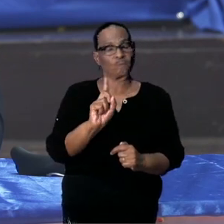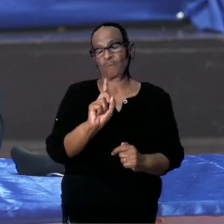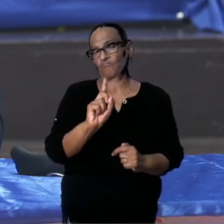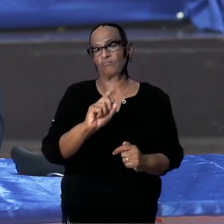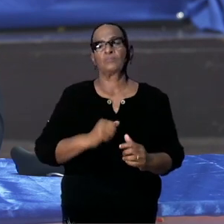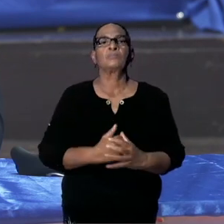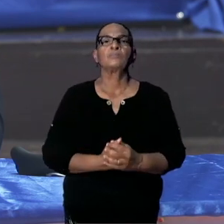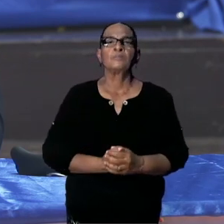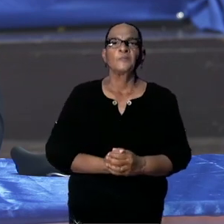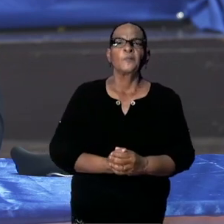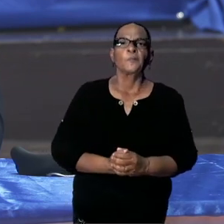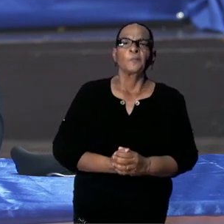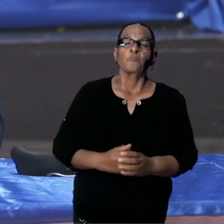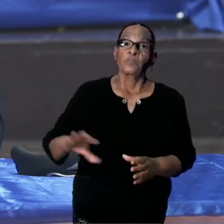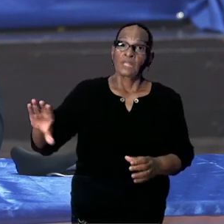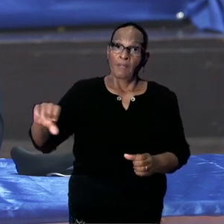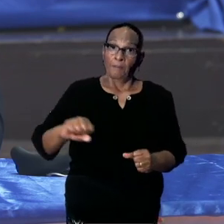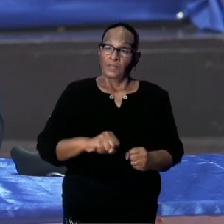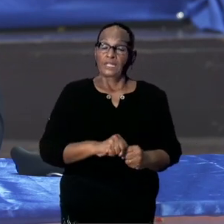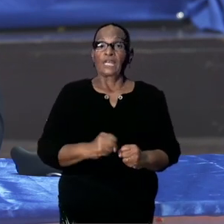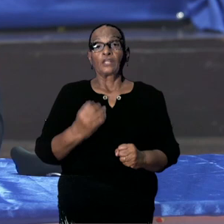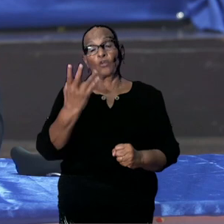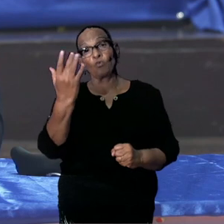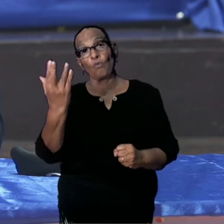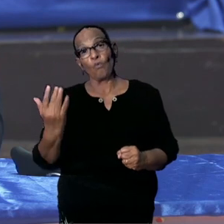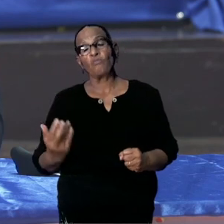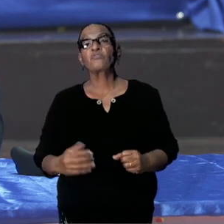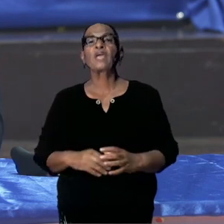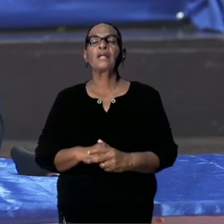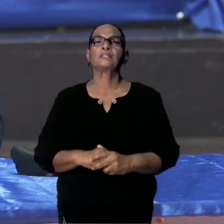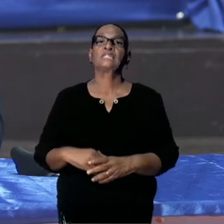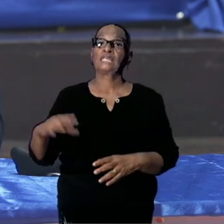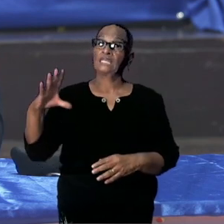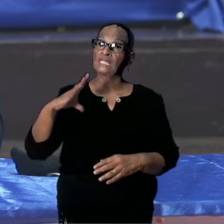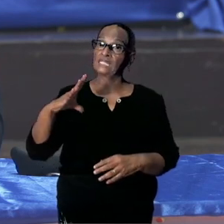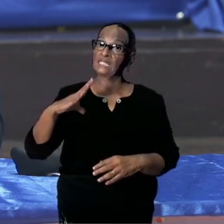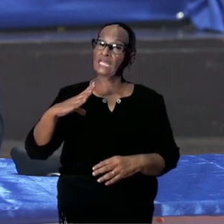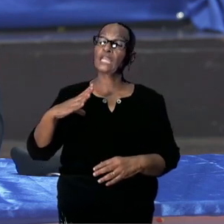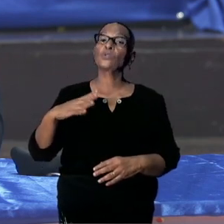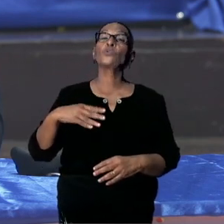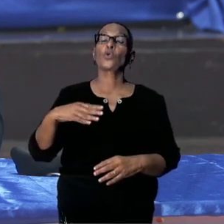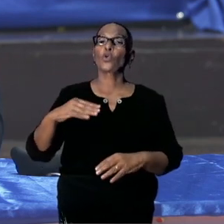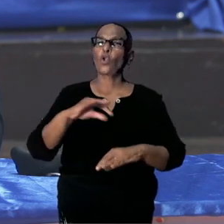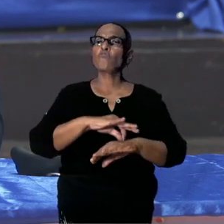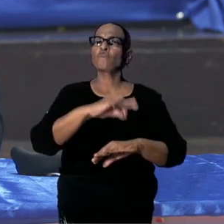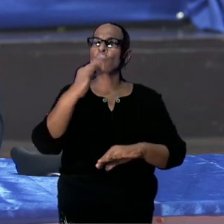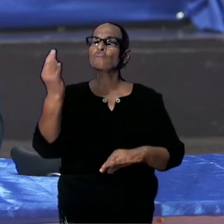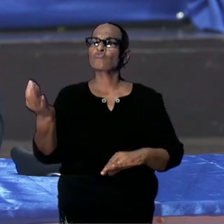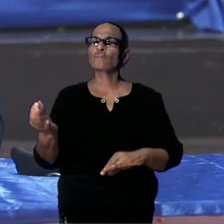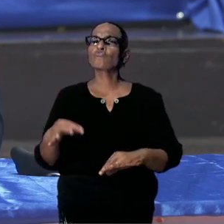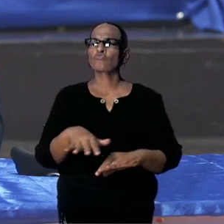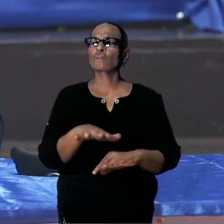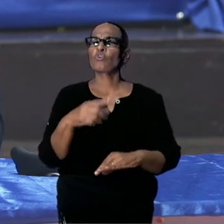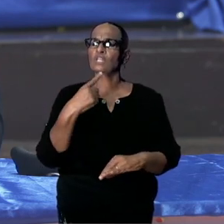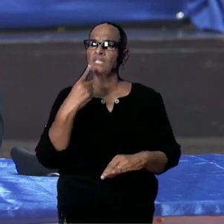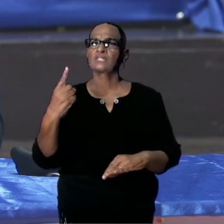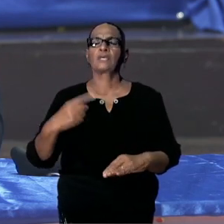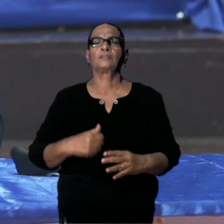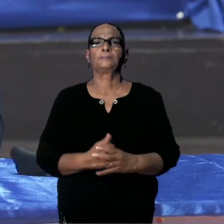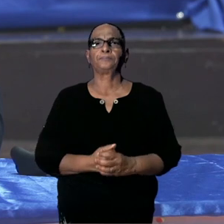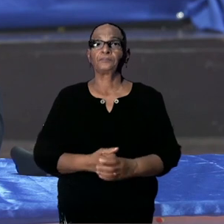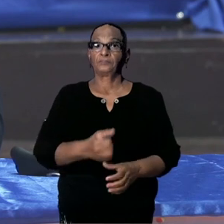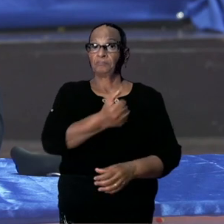Met betrekking tot de aantallen. En dat zal de directeur zo meteen uitleggen. En de vaccins.